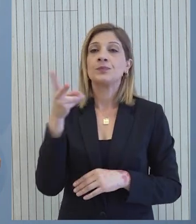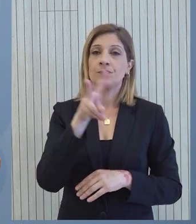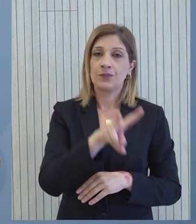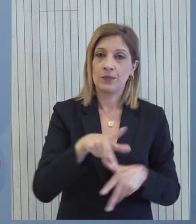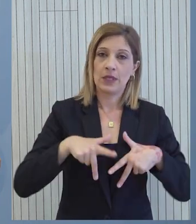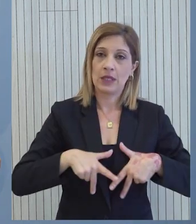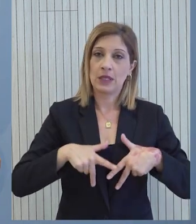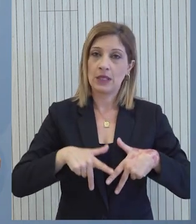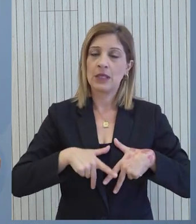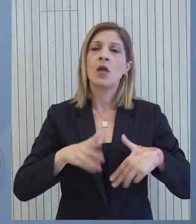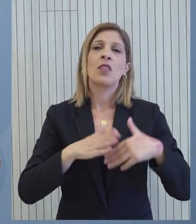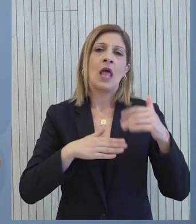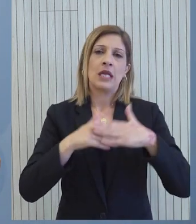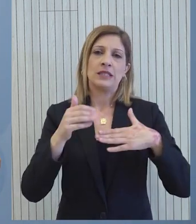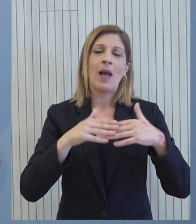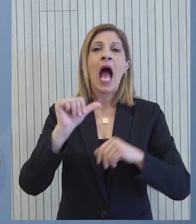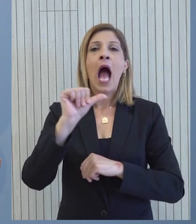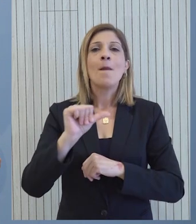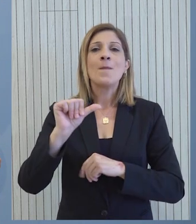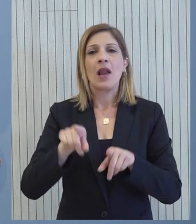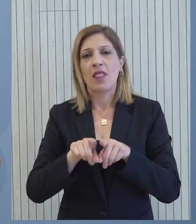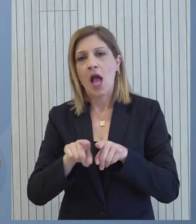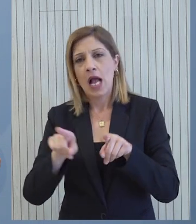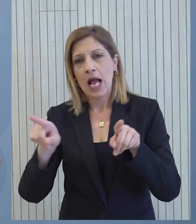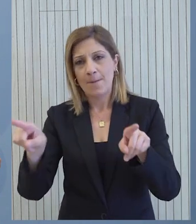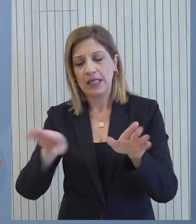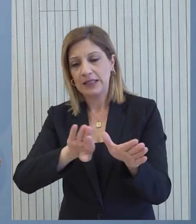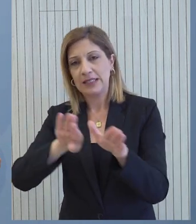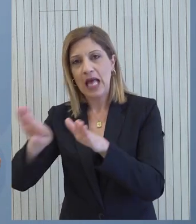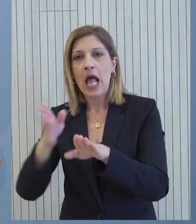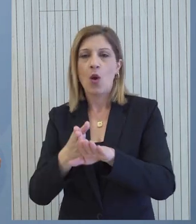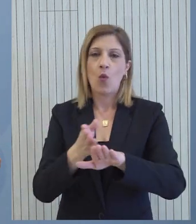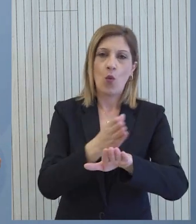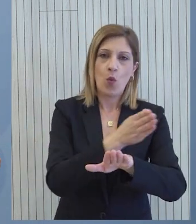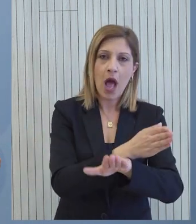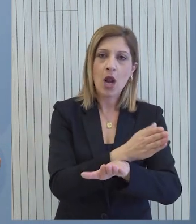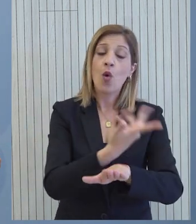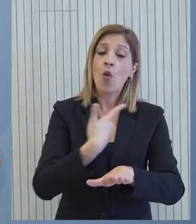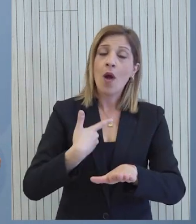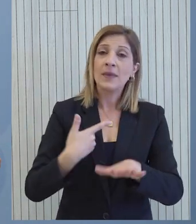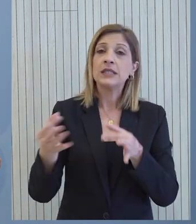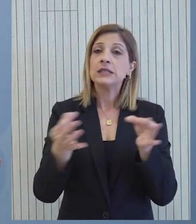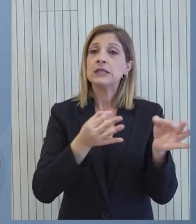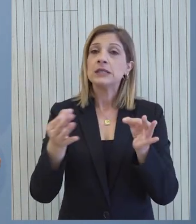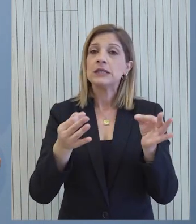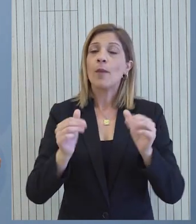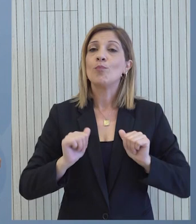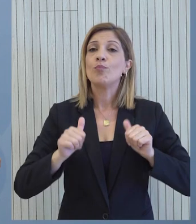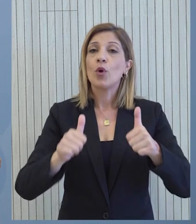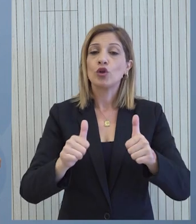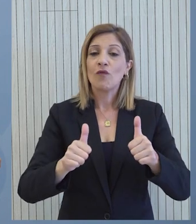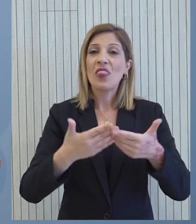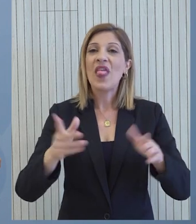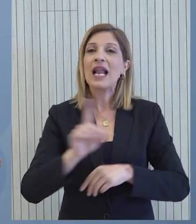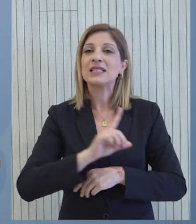Υπότιτλοι σε κανένα απολύτως βαθμό η σχεδιασμή και η υλοποίηση της πρωτοβουλίας του θαλάσσιου